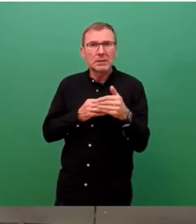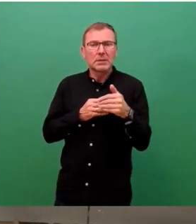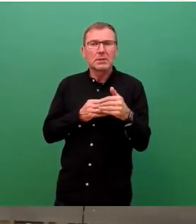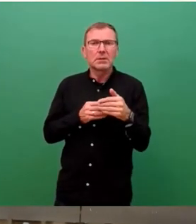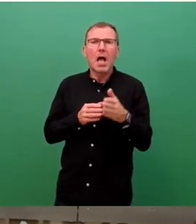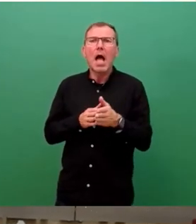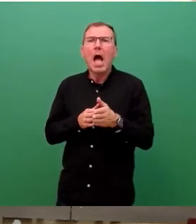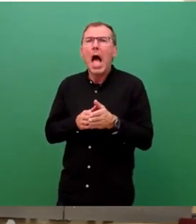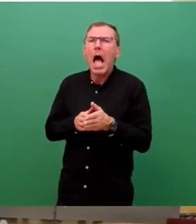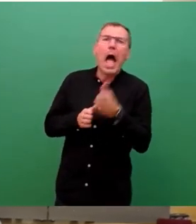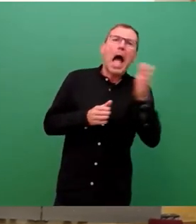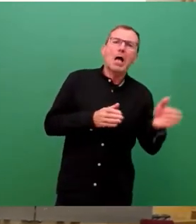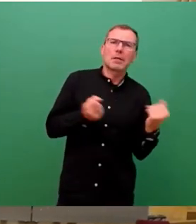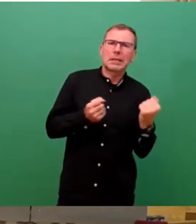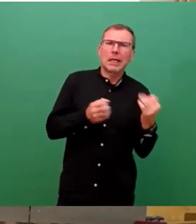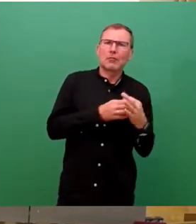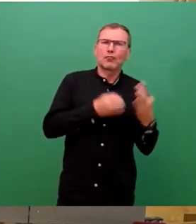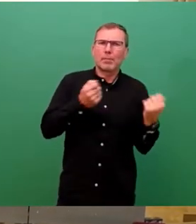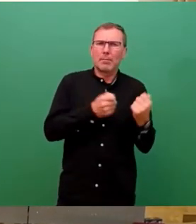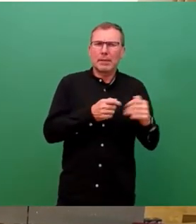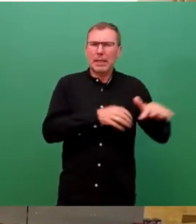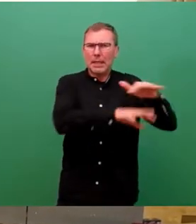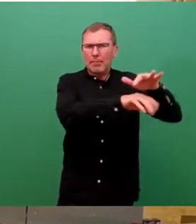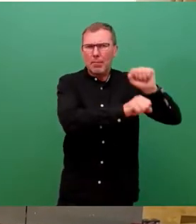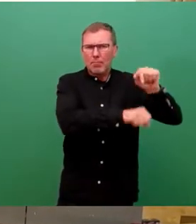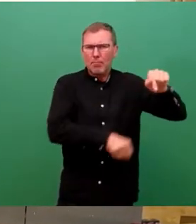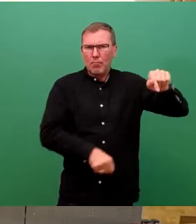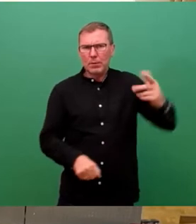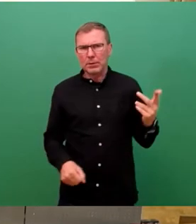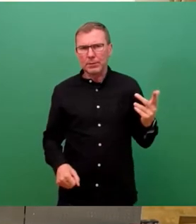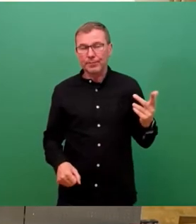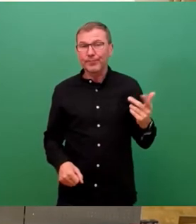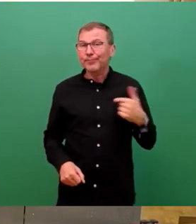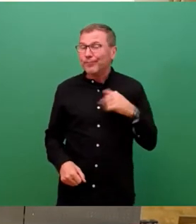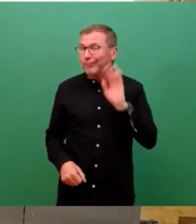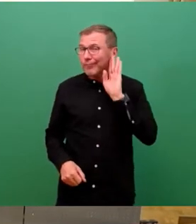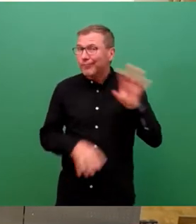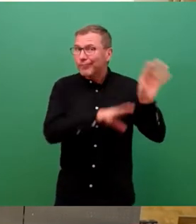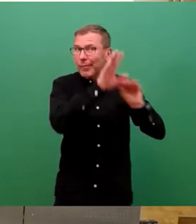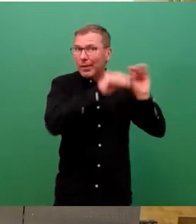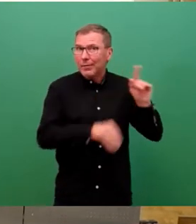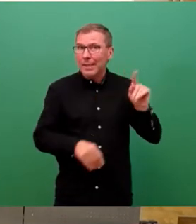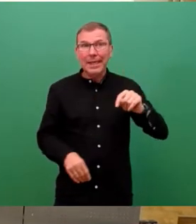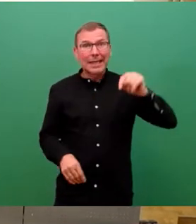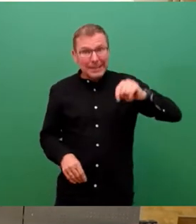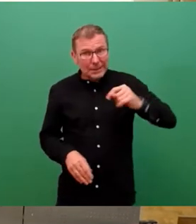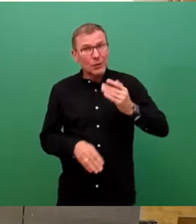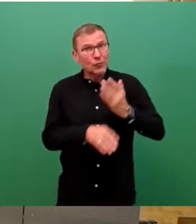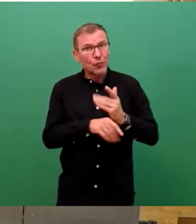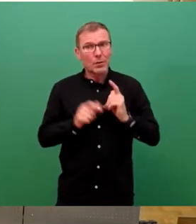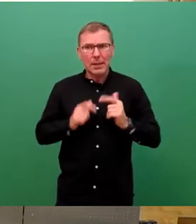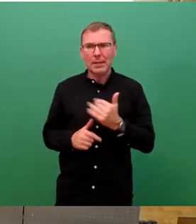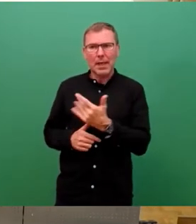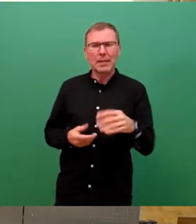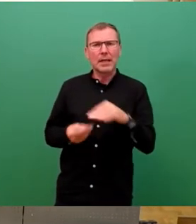und Spielbetriebsszenarien kommt. Uns ist da auch zu Ohren gekommen, dass es bereits jetzt leider von einigen Familien